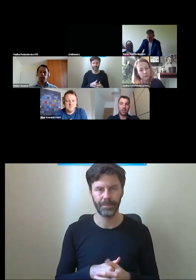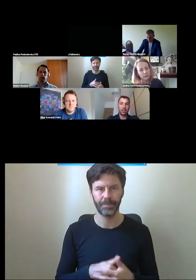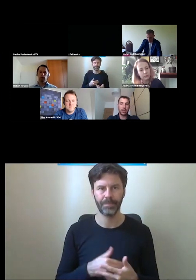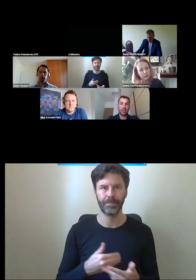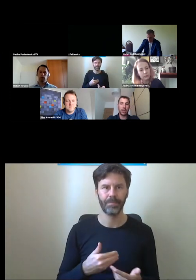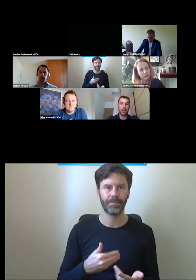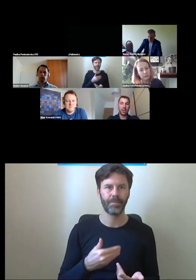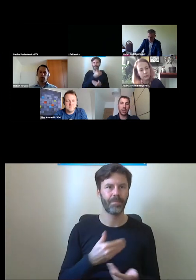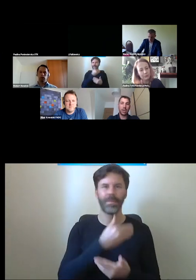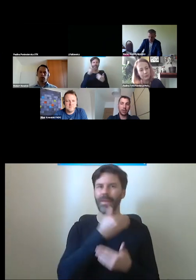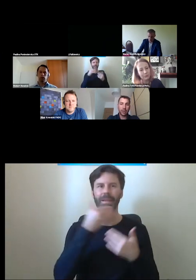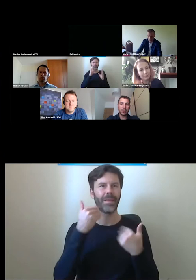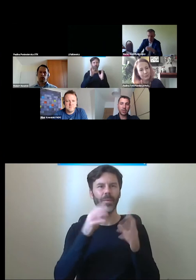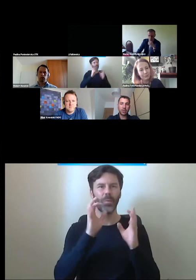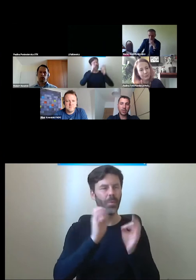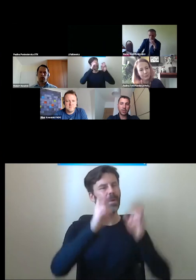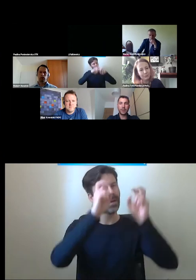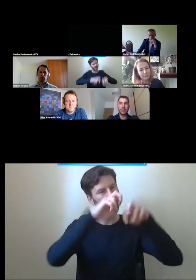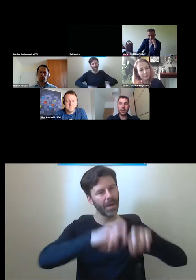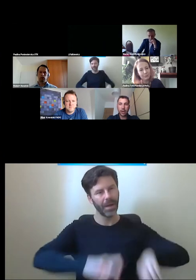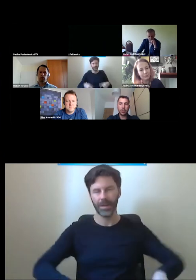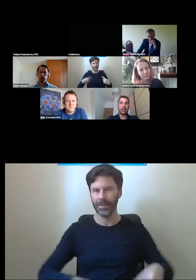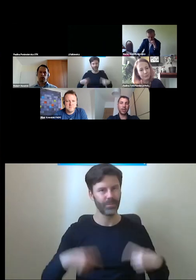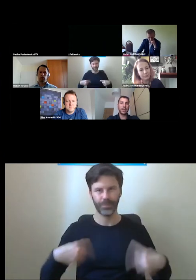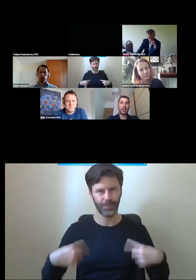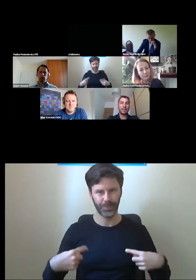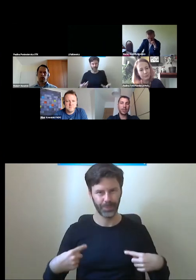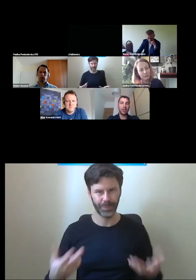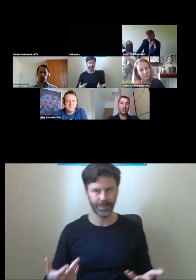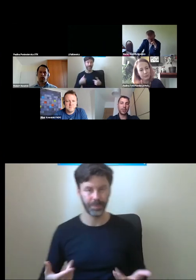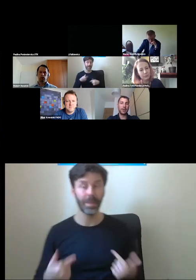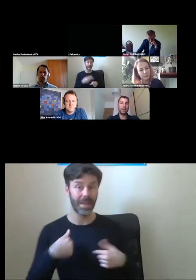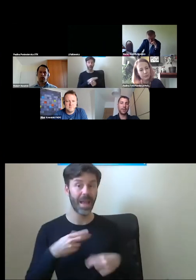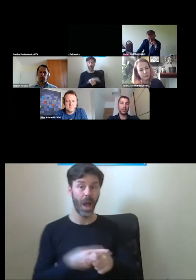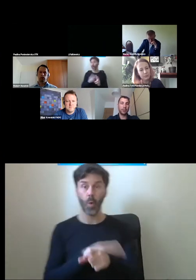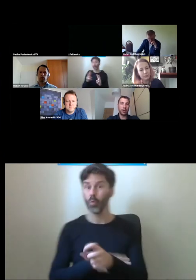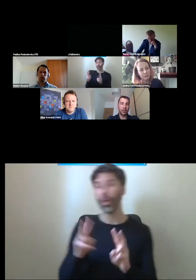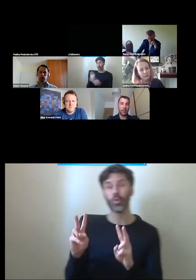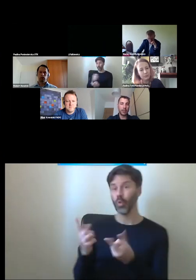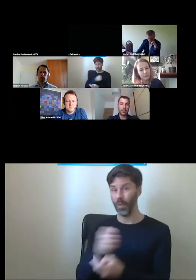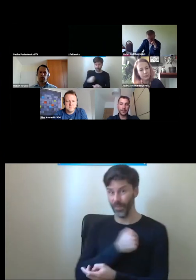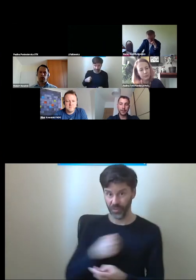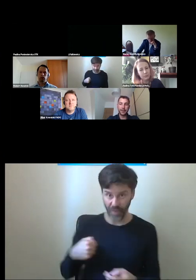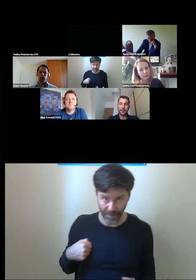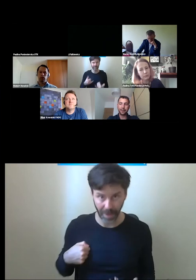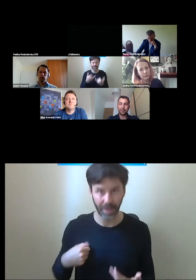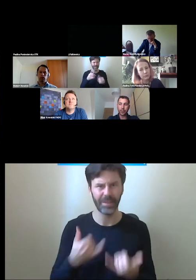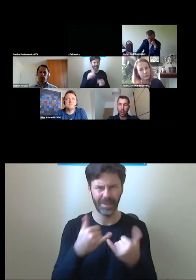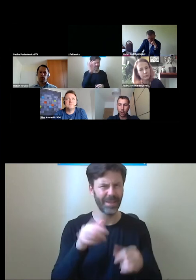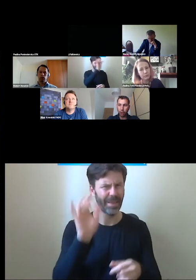strategicznej. Mówię to powiedzmy jako urzędnik warszawski i obserwator wielu innych miast.